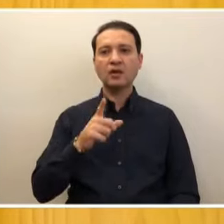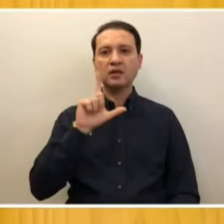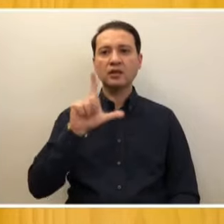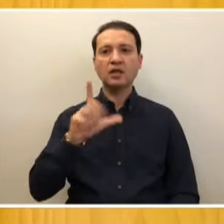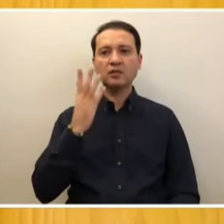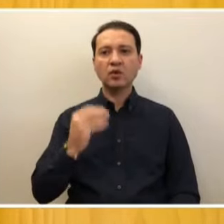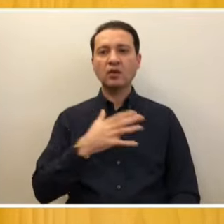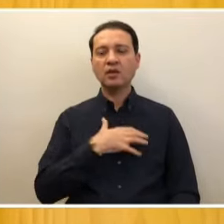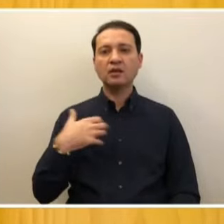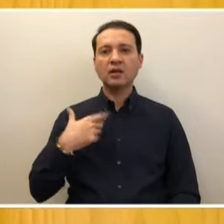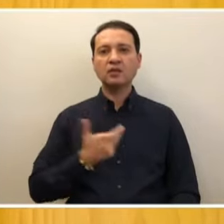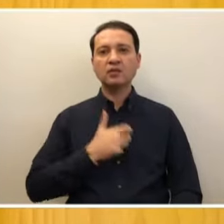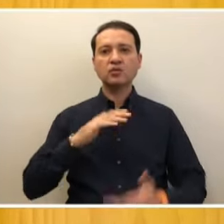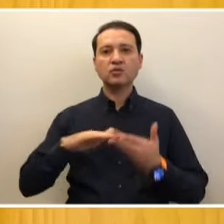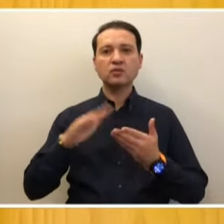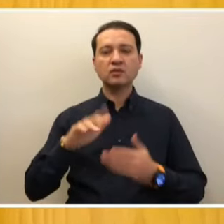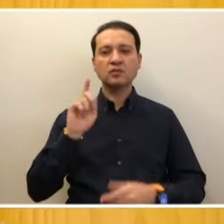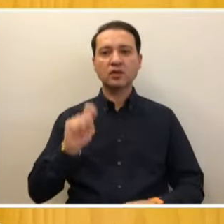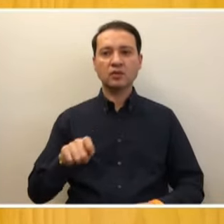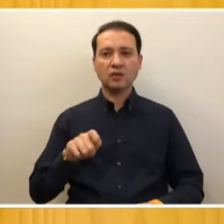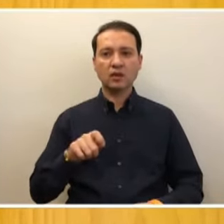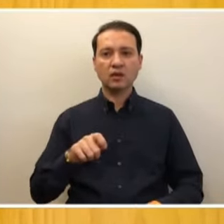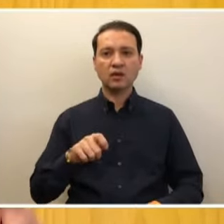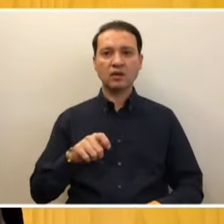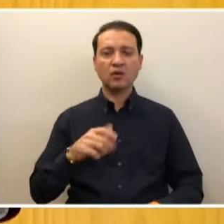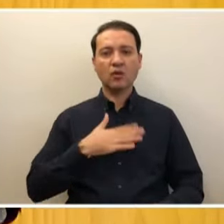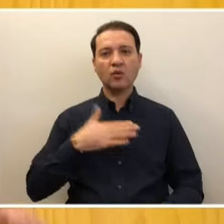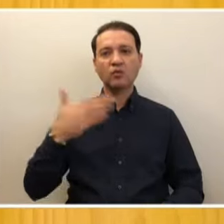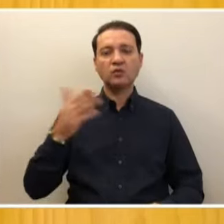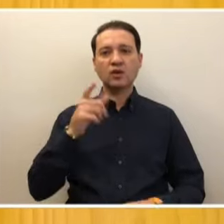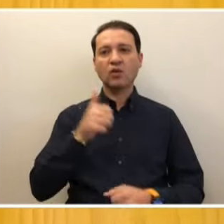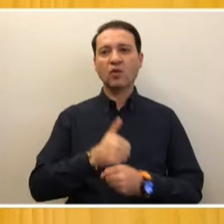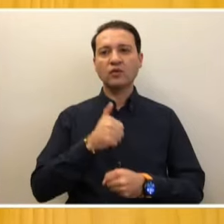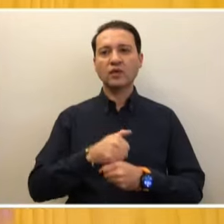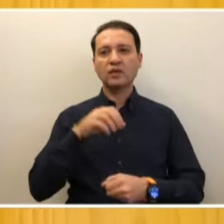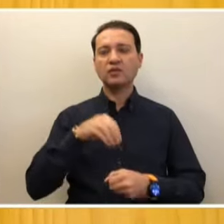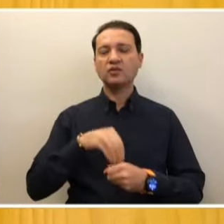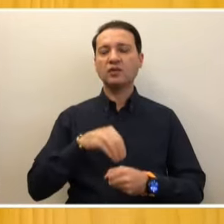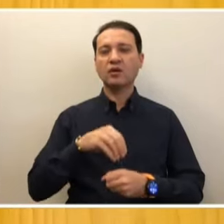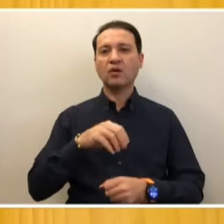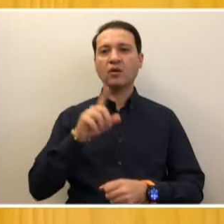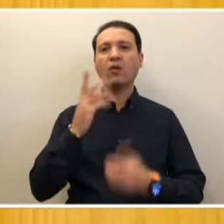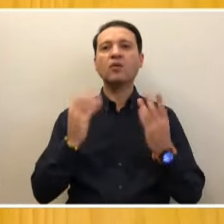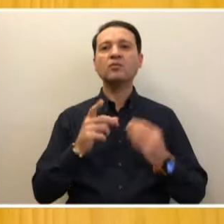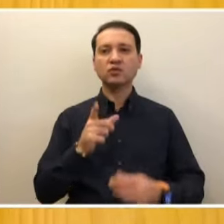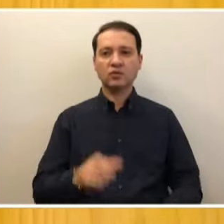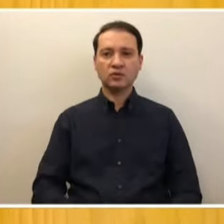anayasal düzenlemeyi yapmak önümüzdeki görevler arasında olmayacak mıdır?